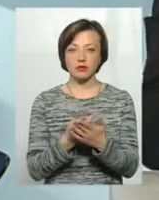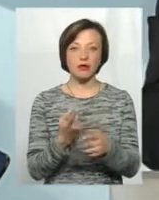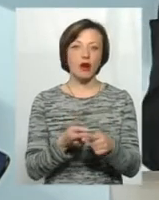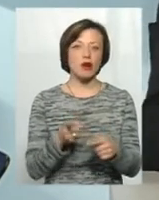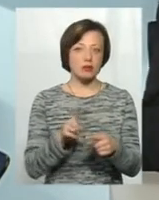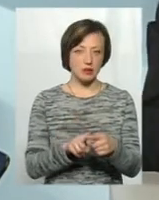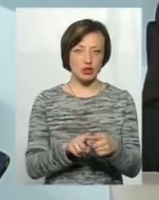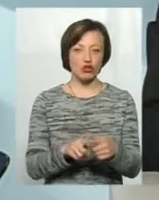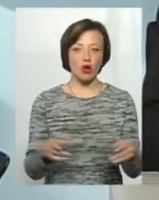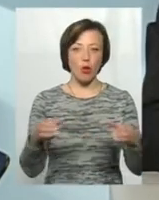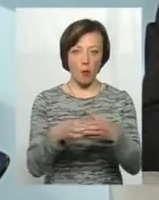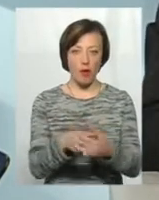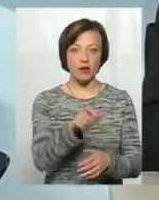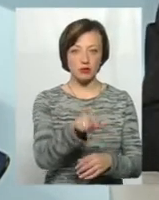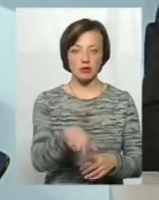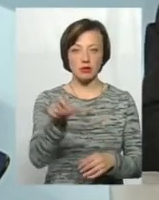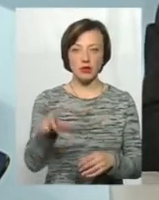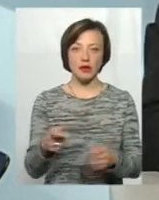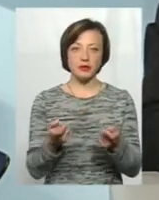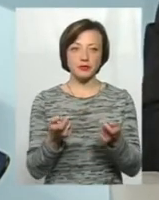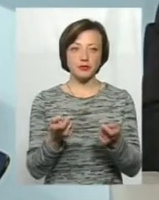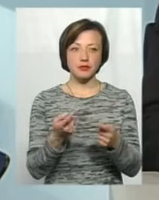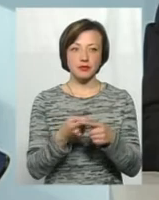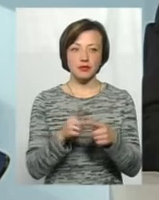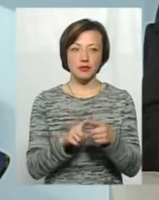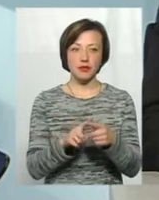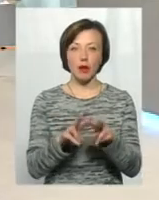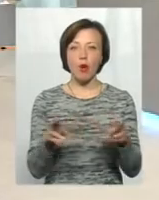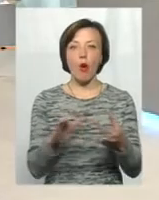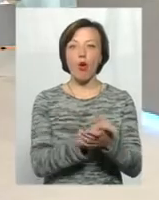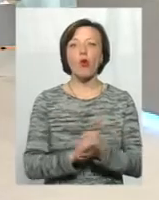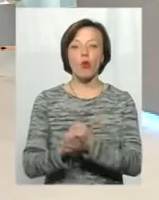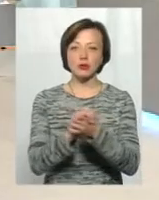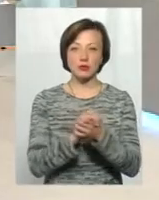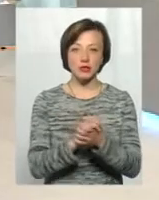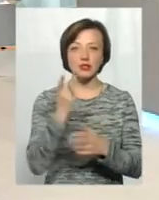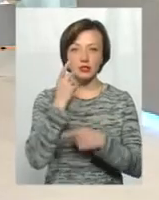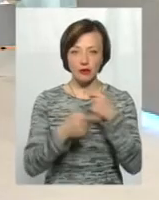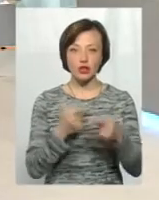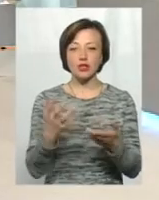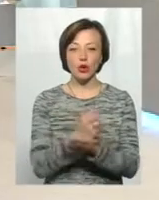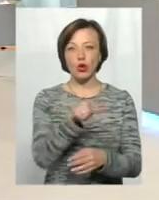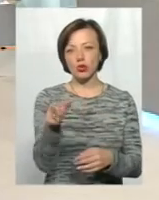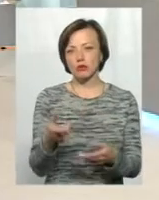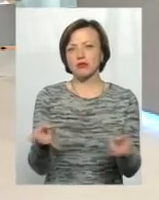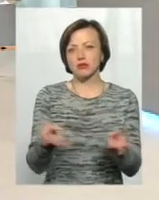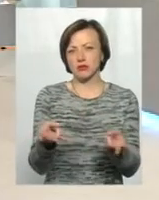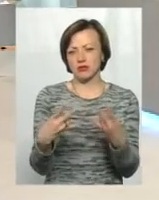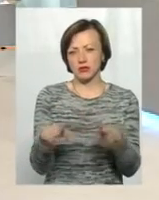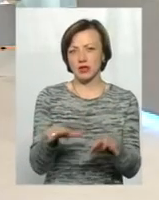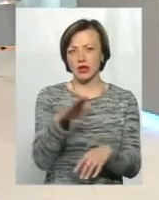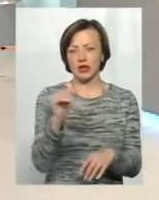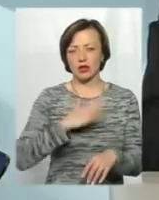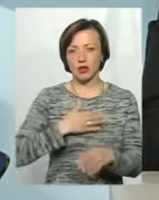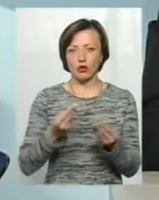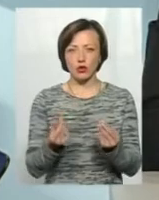громада така, трошки її до колгоспу можна зрівняти. Як ви кажете, завжди знаходяться люди, які кажуть, і для чого потрібно? Це кредит, це